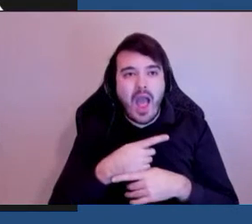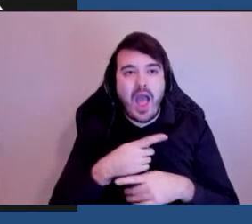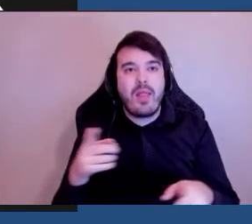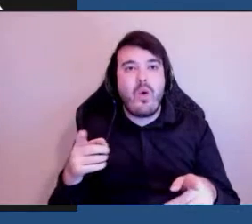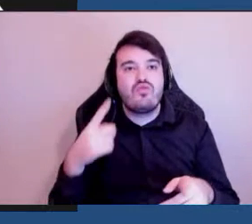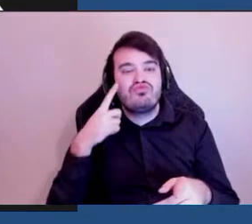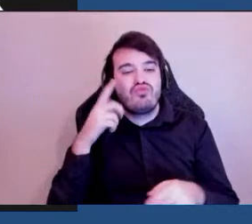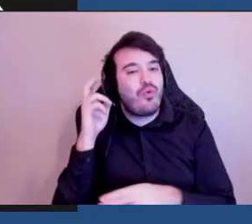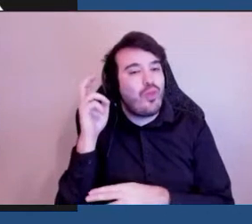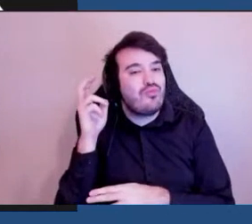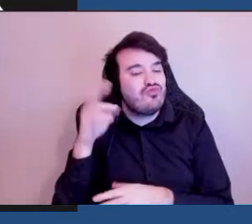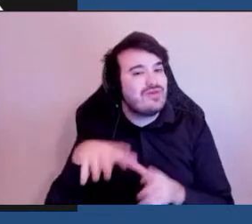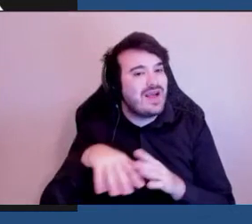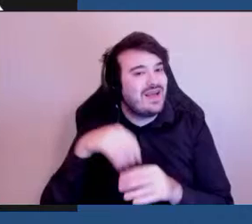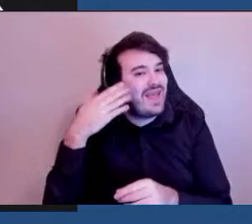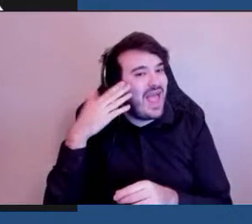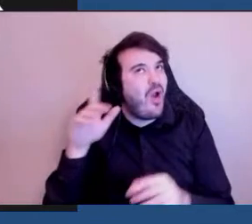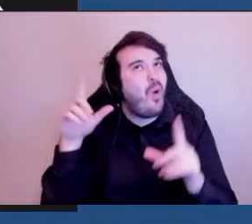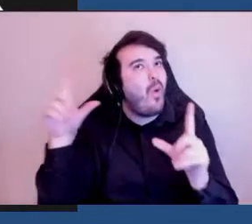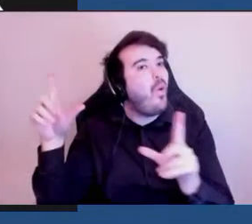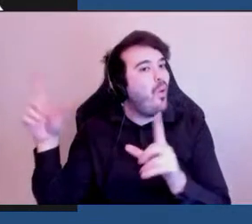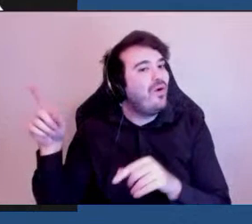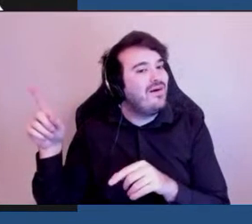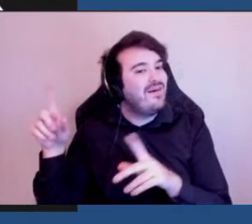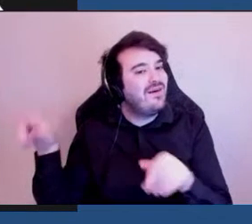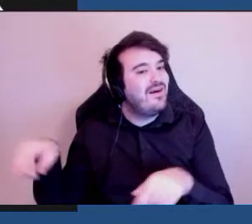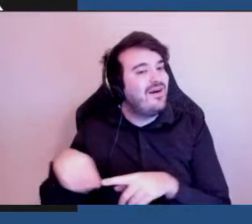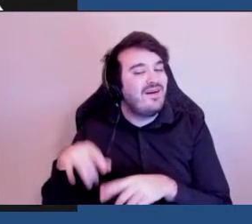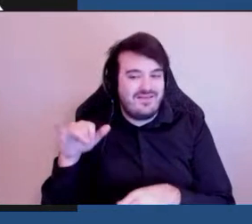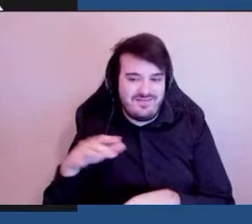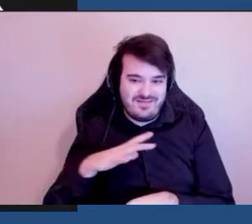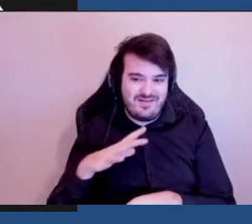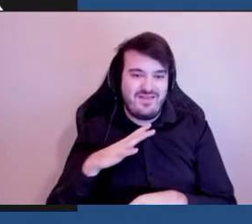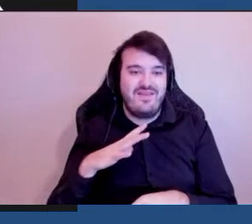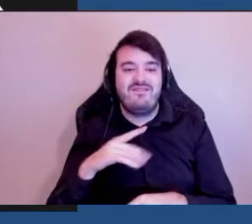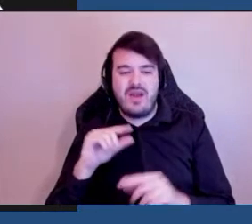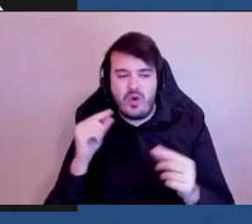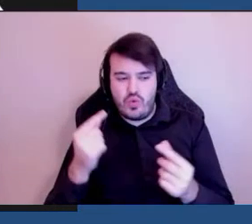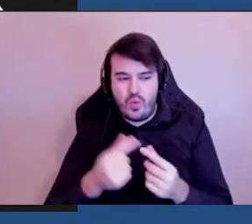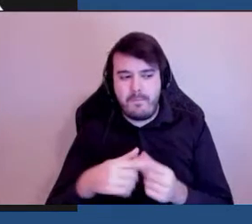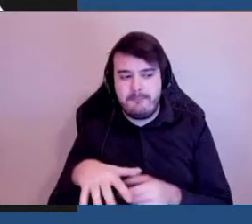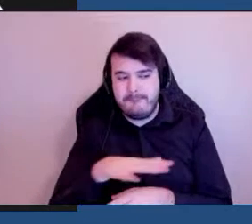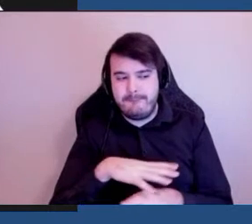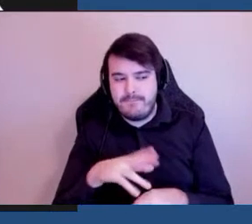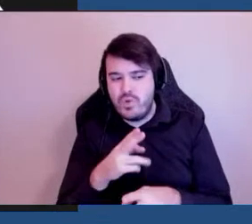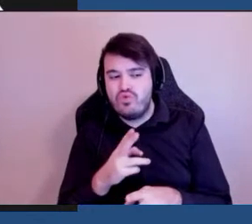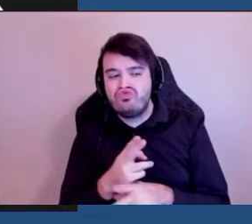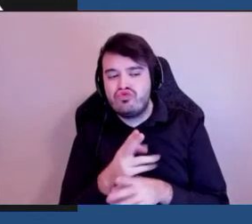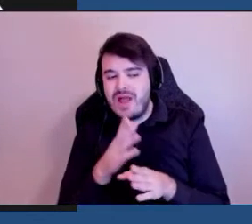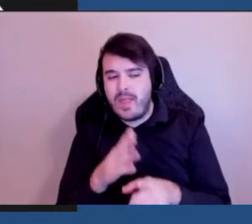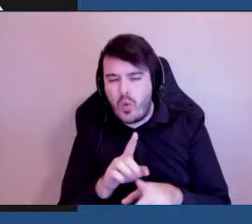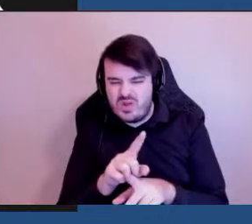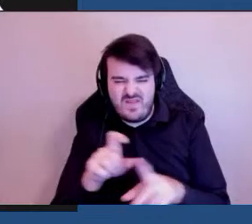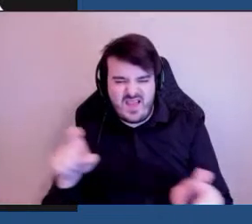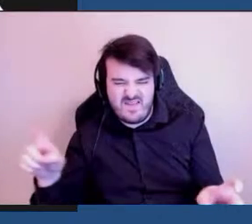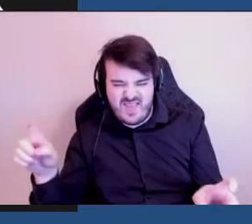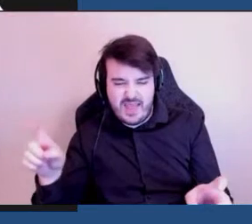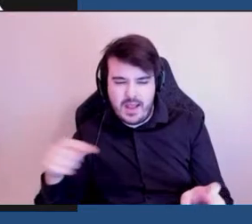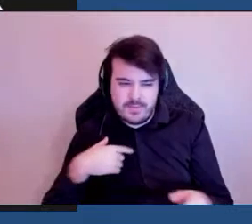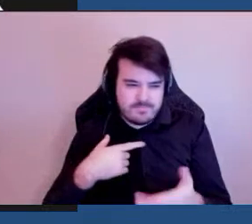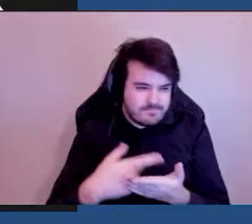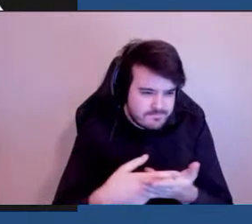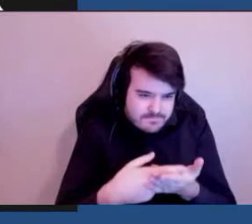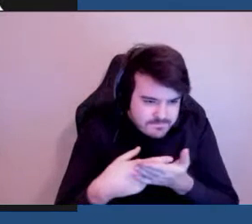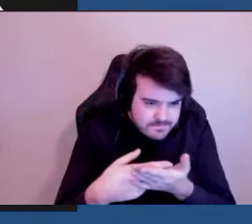extérieurs nous avons un groupe d'utilisateurs diversifiés et nous travaillons à travers tout le